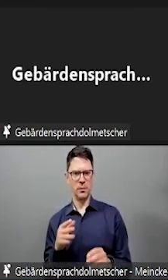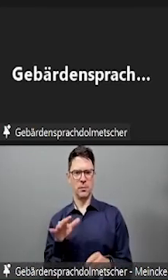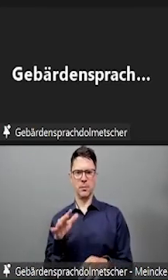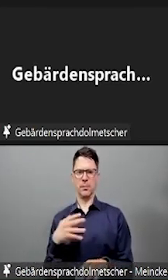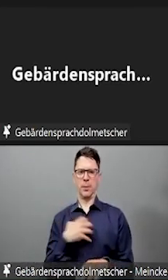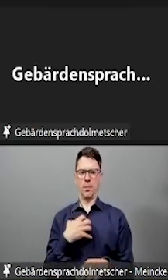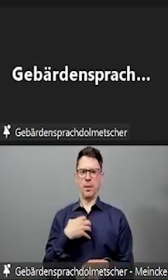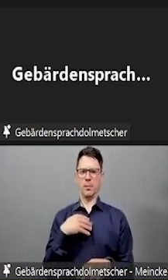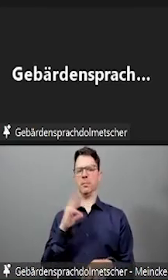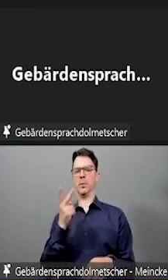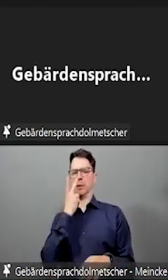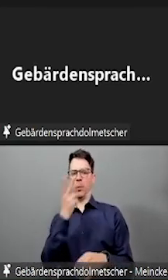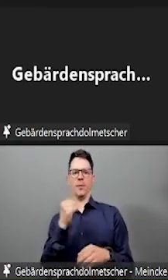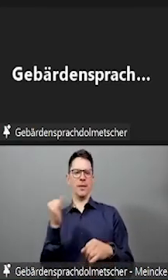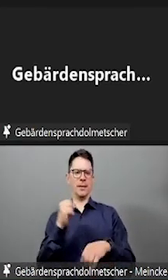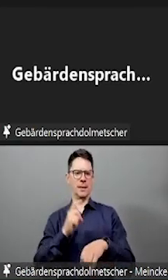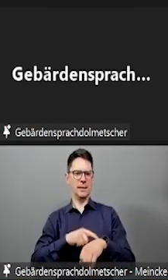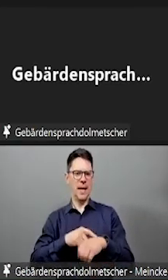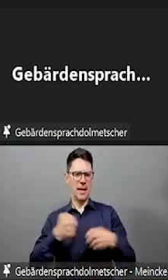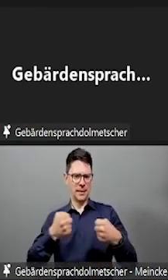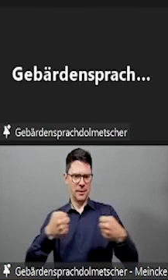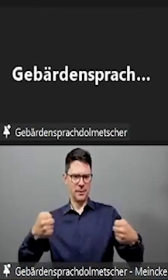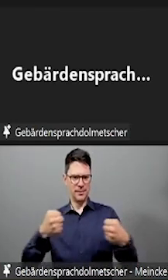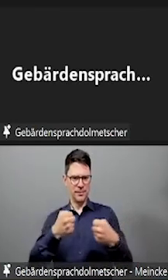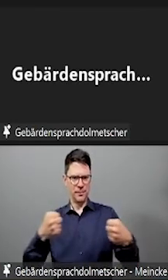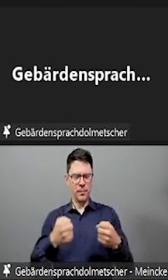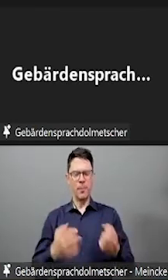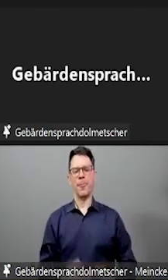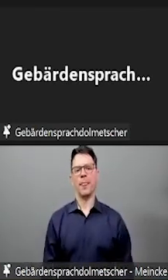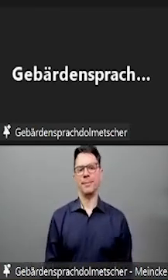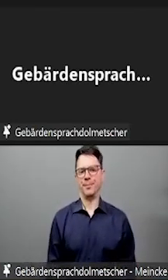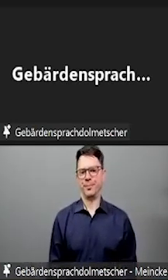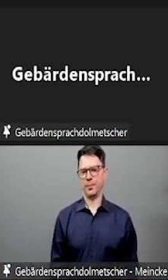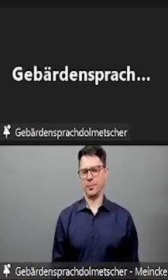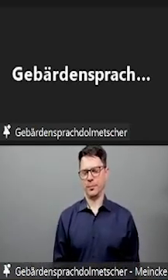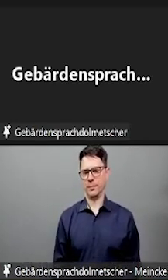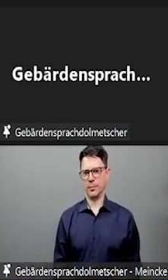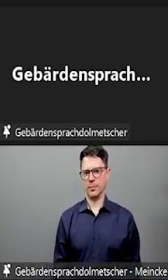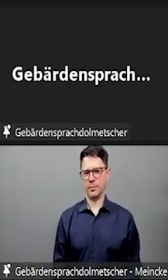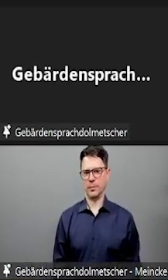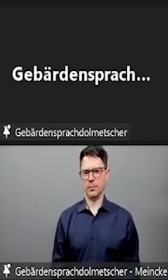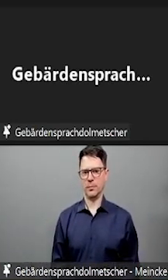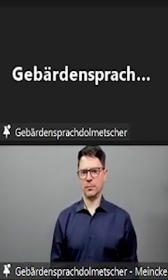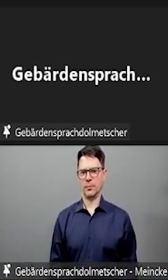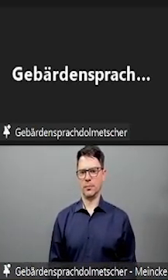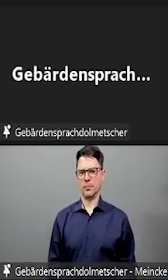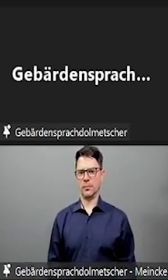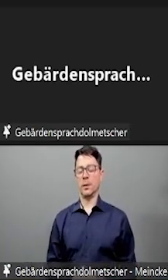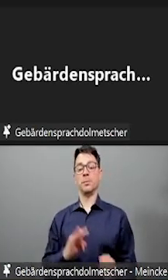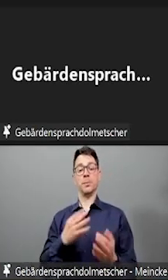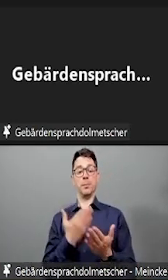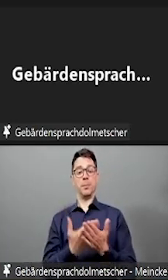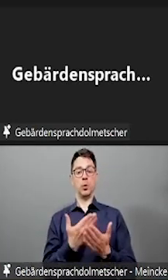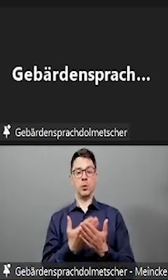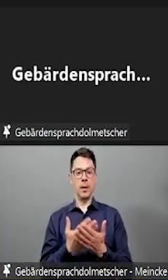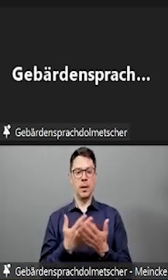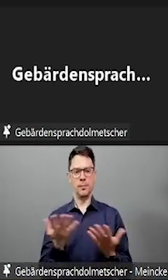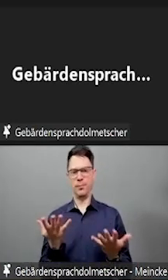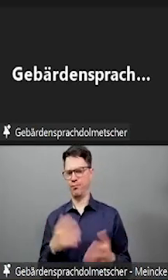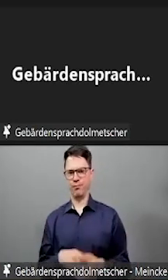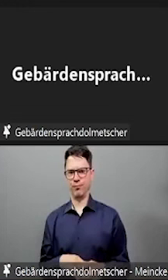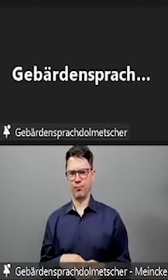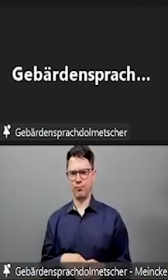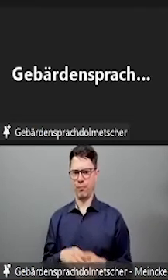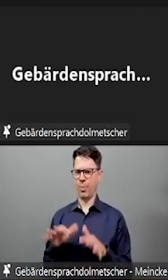haben, kann es auch ungünstig sein, wenn der Klausurzeitraum außerhalb der normalen Betreuungszeiten liegt.